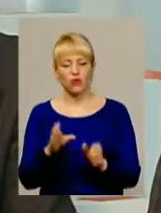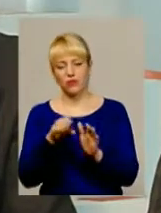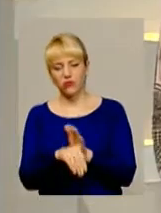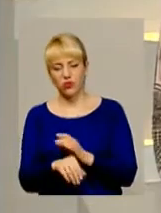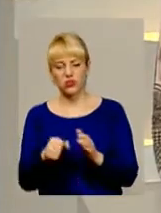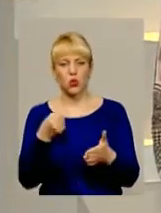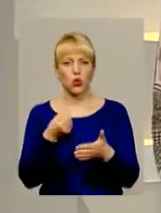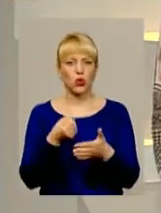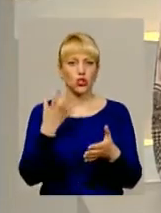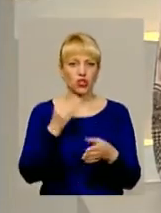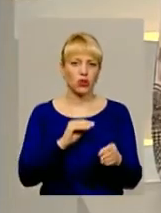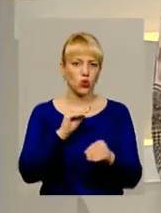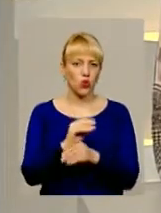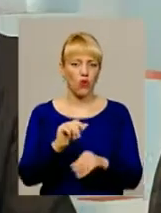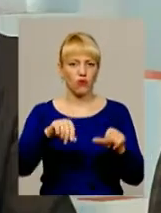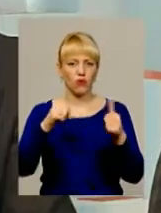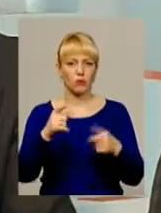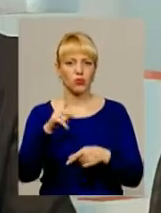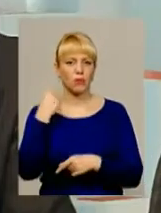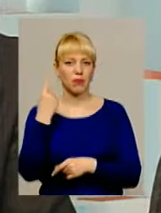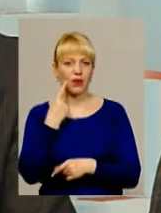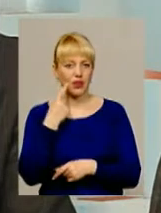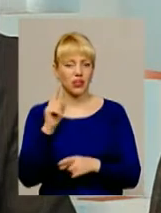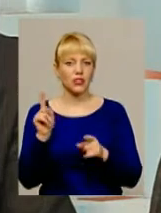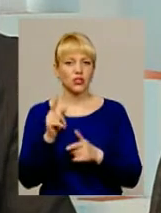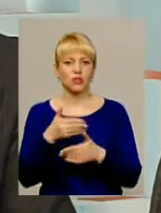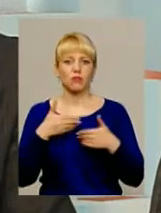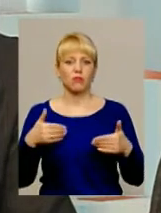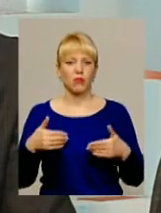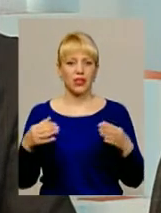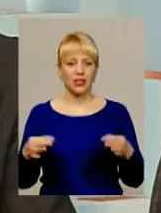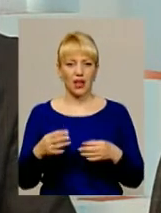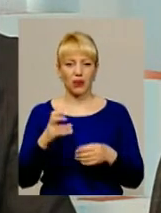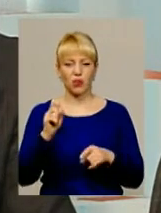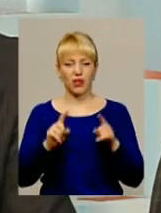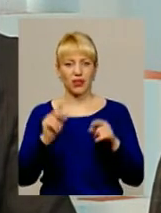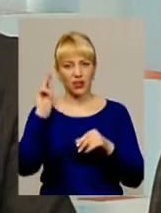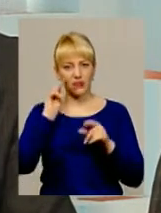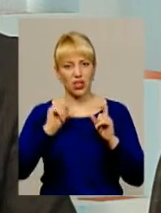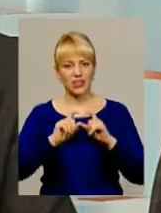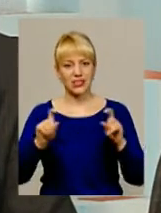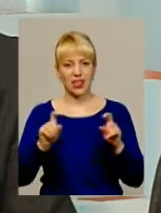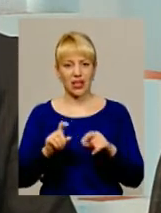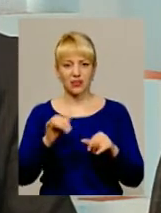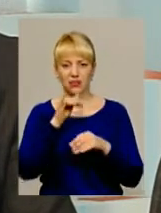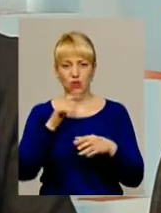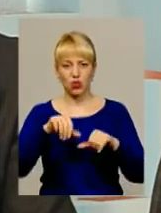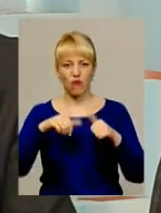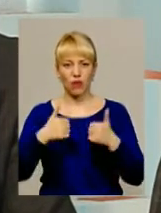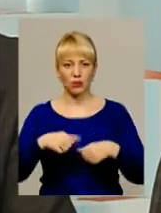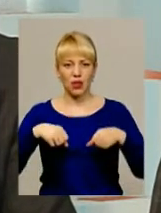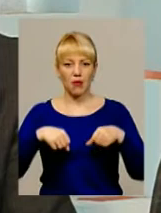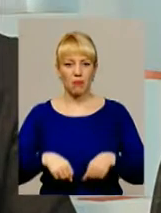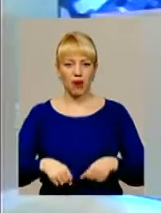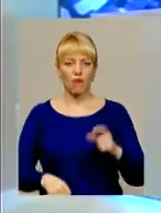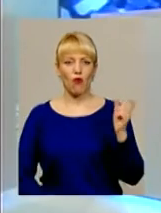десь дооформлювати. І саме, мабуть, прикре, це те, що ми ніяк по деяких навчальних закладах не можемо оформити право власності